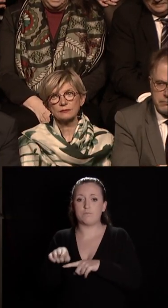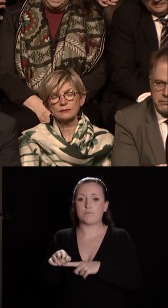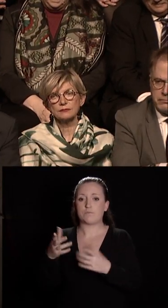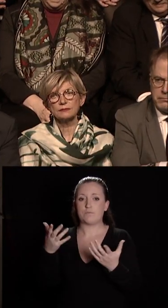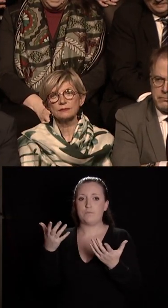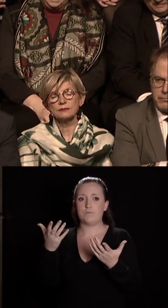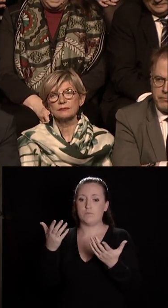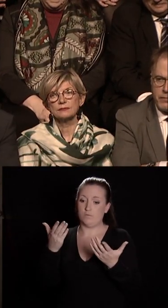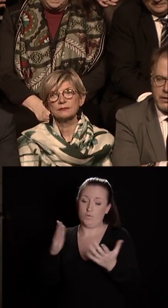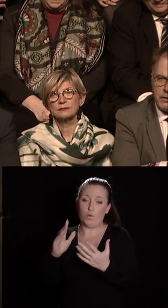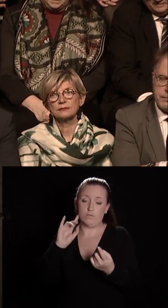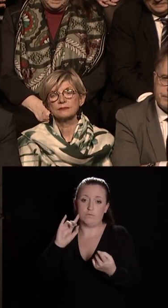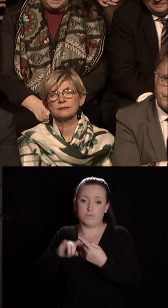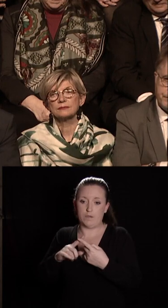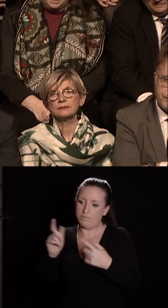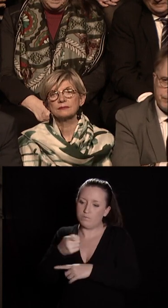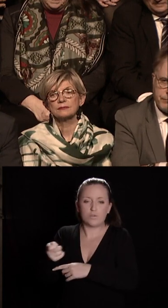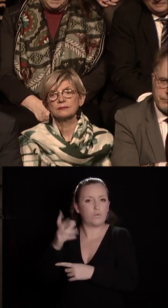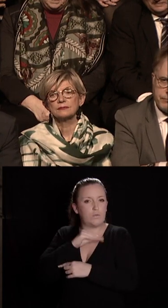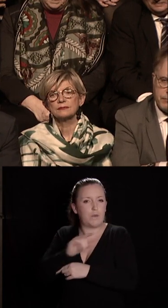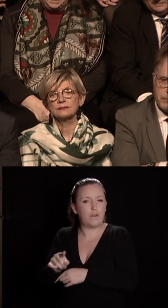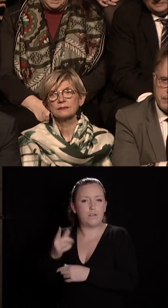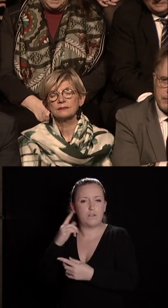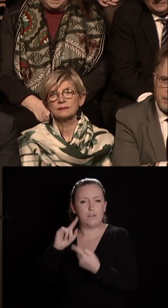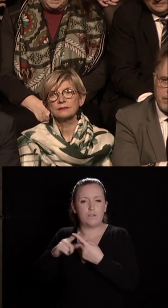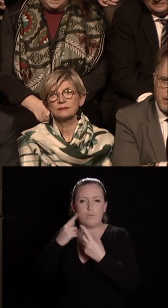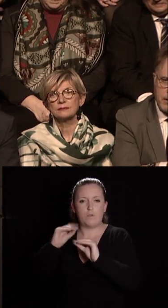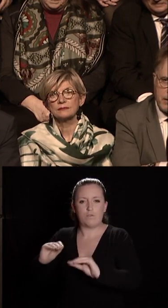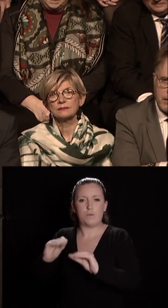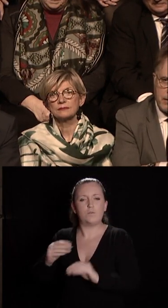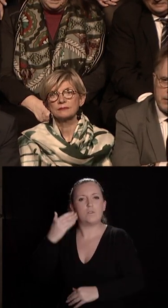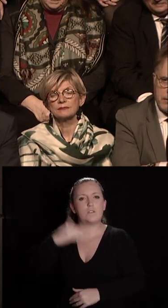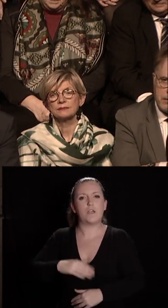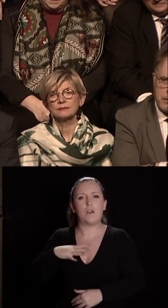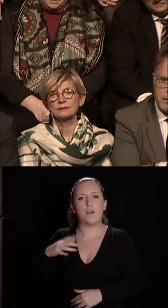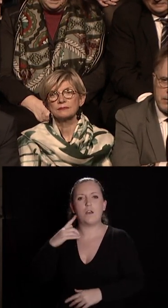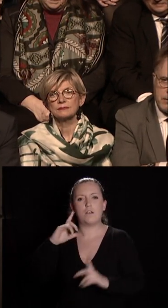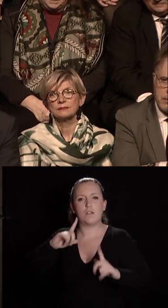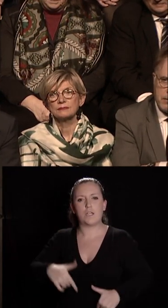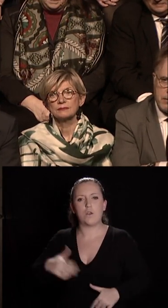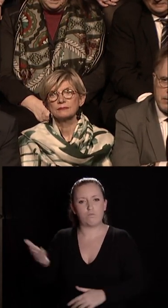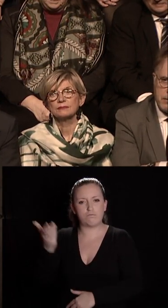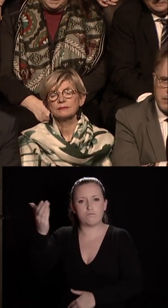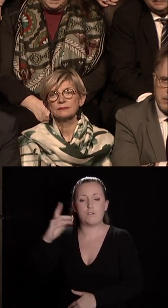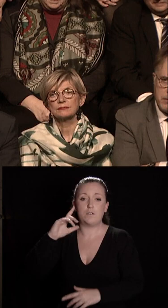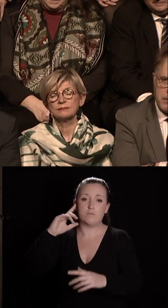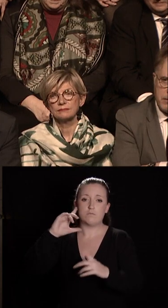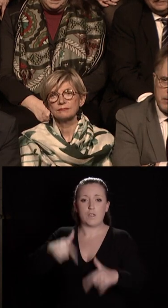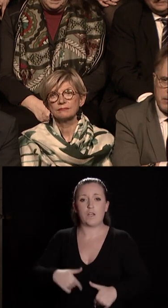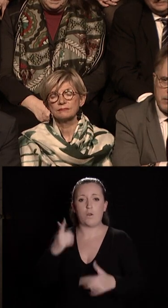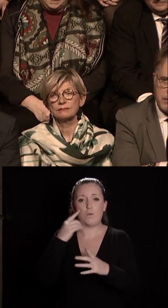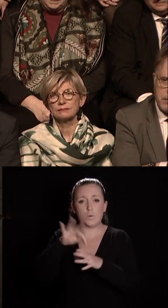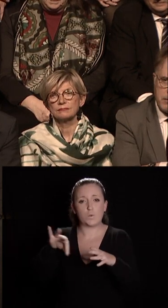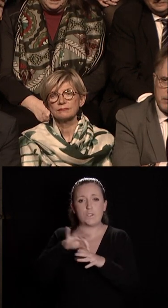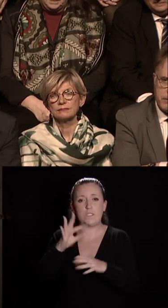pas, mais qui concerne également la formation, vous le savez, il y une prestigieuse école qui va venir, l'école de cuisine Ferrandi, Paris,